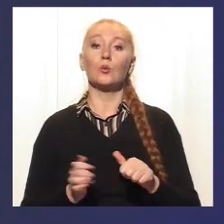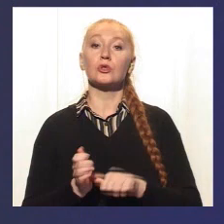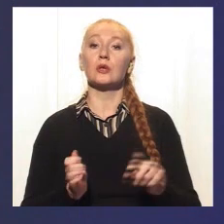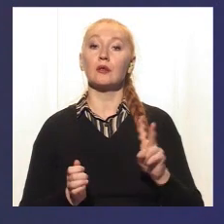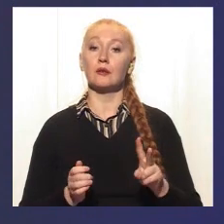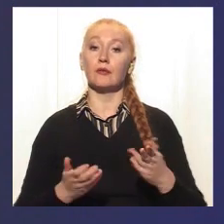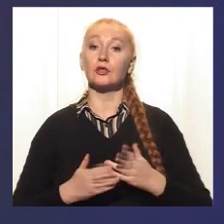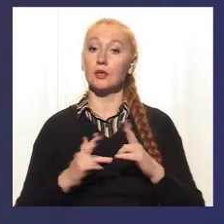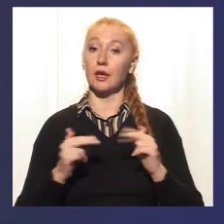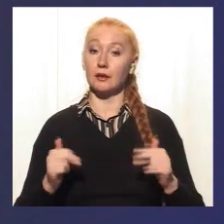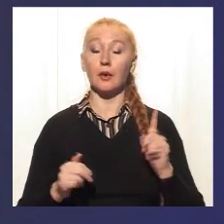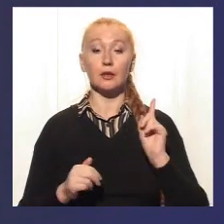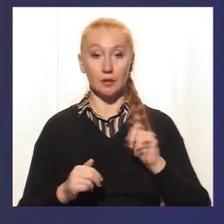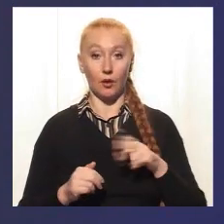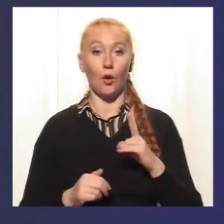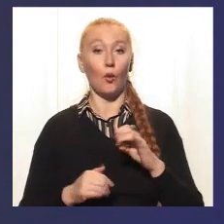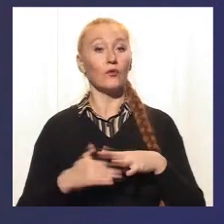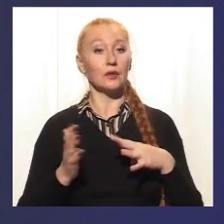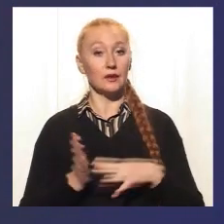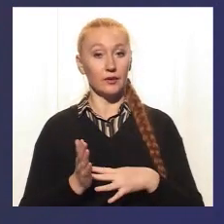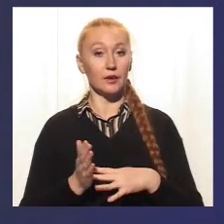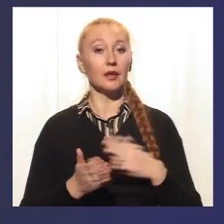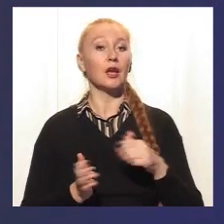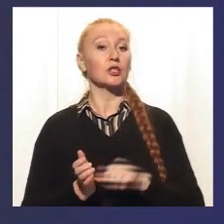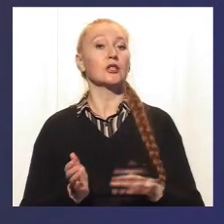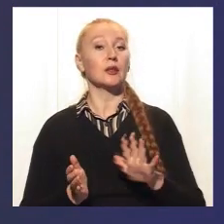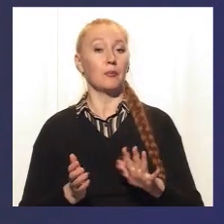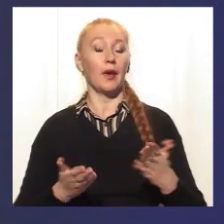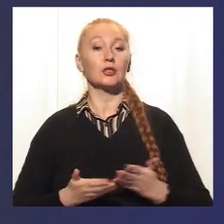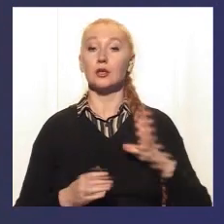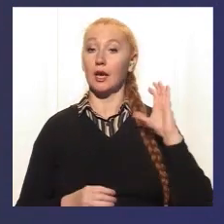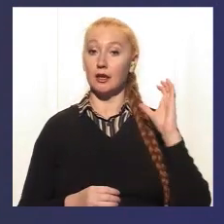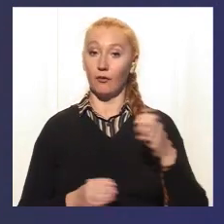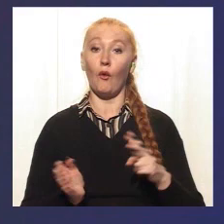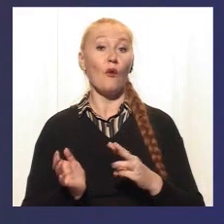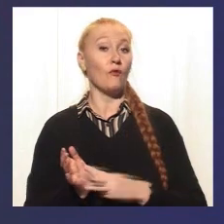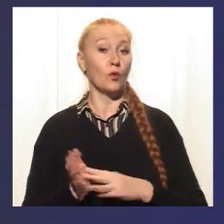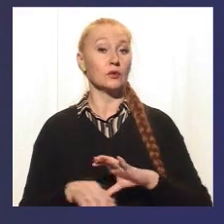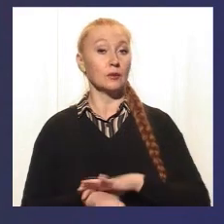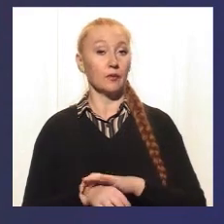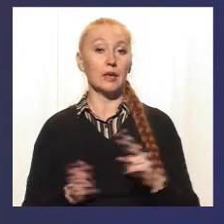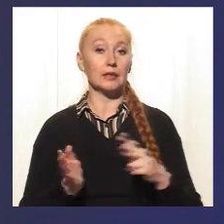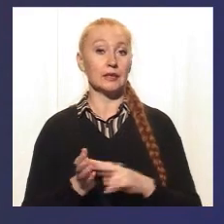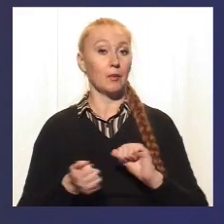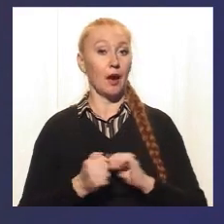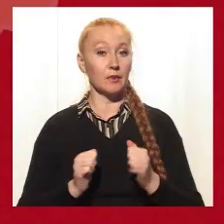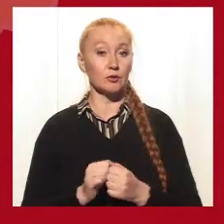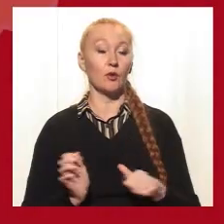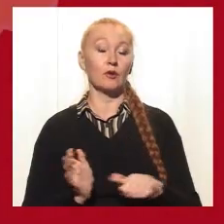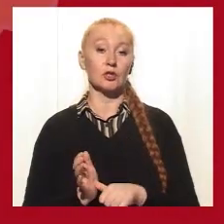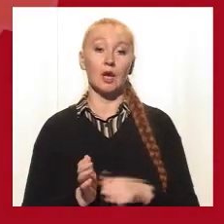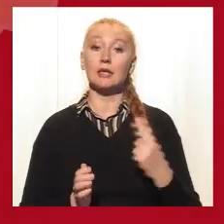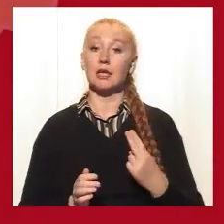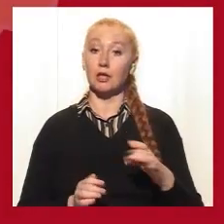жителів Дніпра. Також діагноз COVID-19 мають 65 жителів Кривого Рогу, 8 Павлограда, 7 Кам'янського, 6